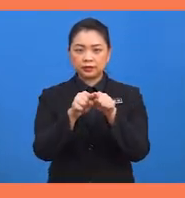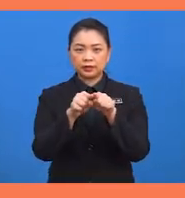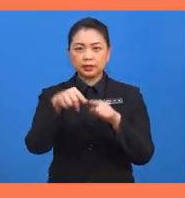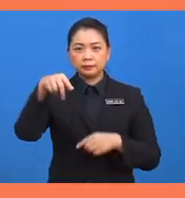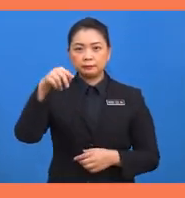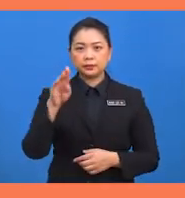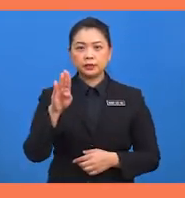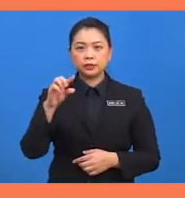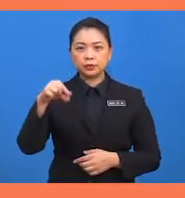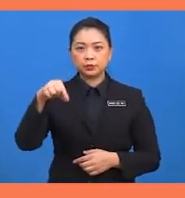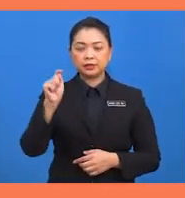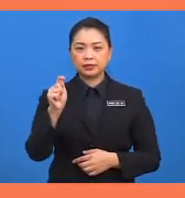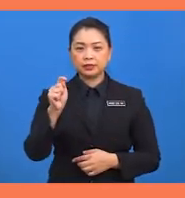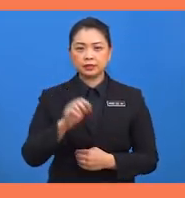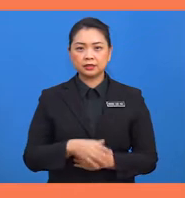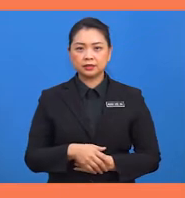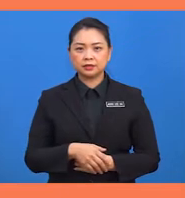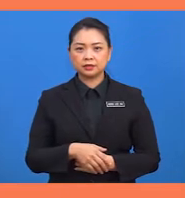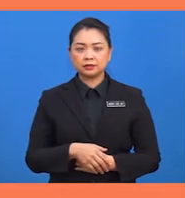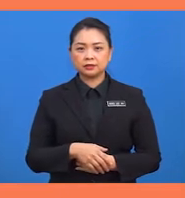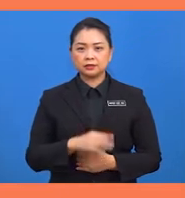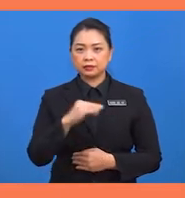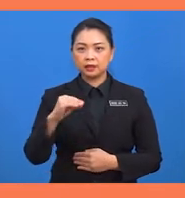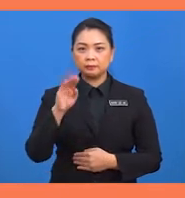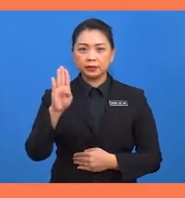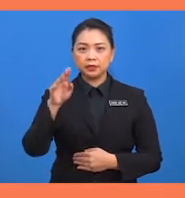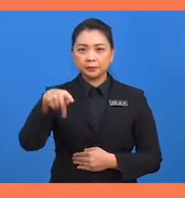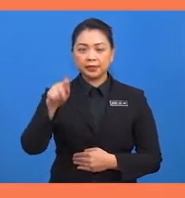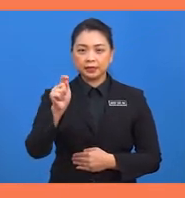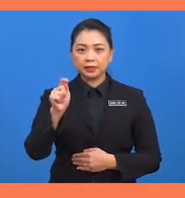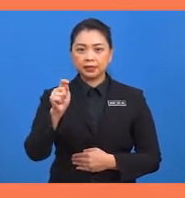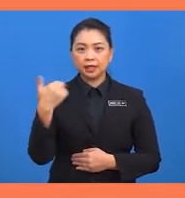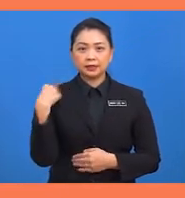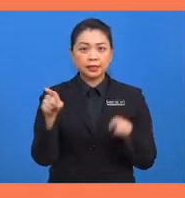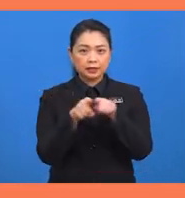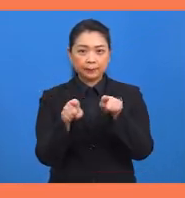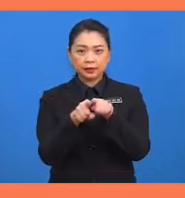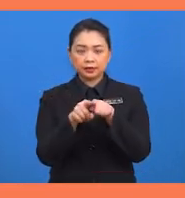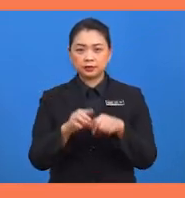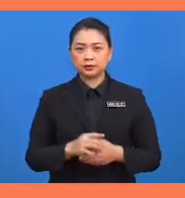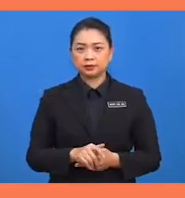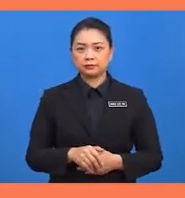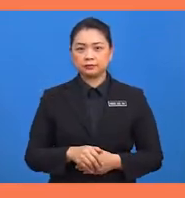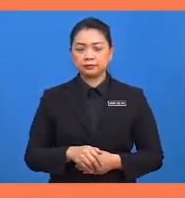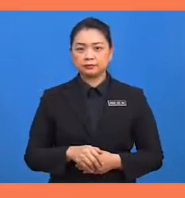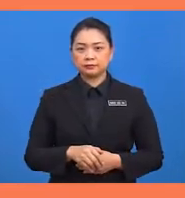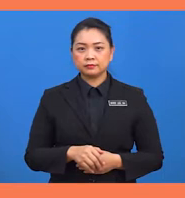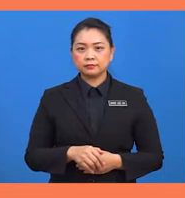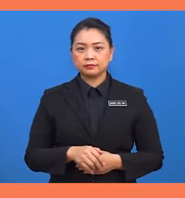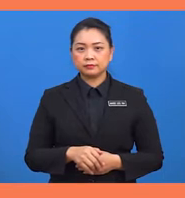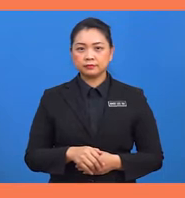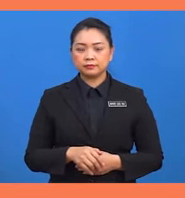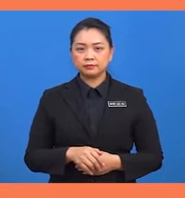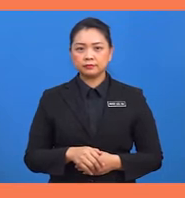BQT dan segitiga BPT adalah kongren. Panjang